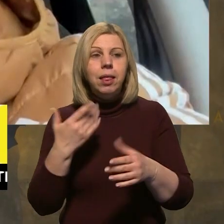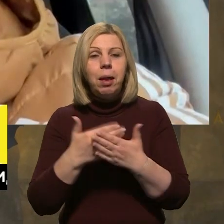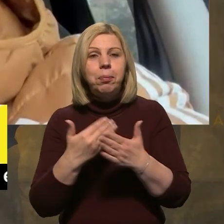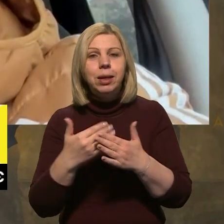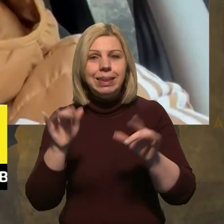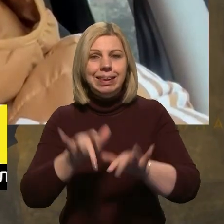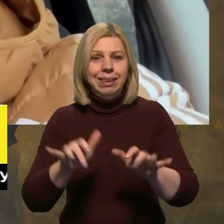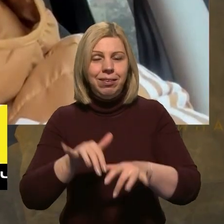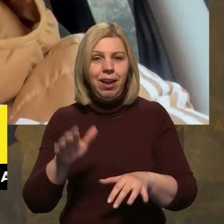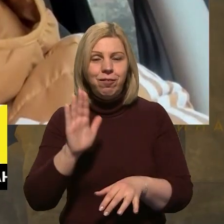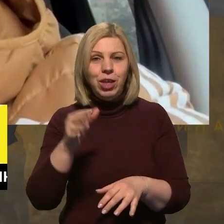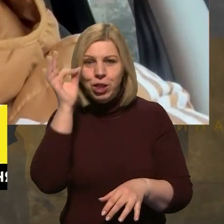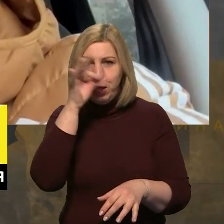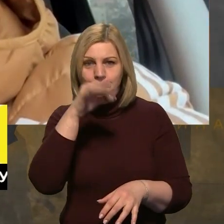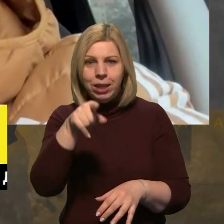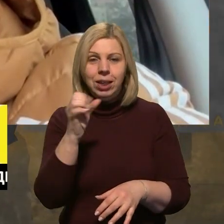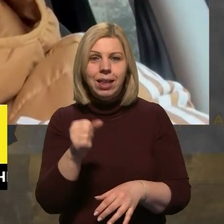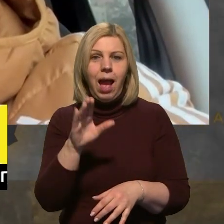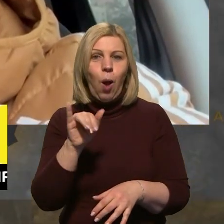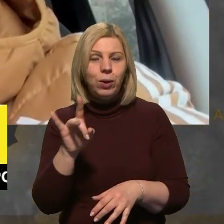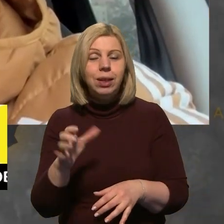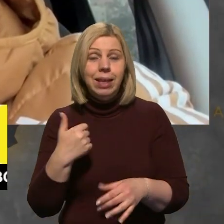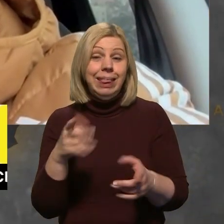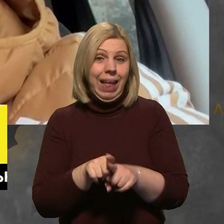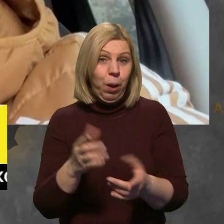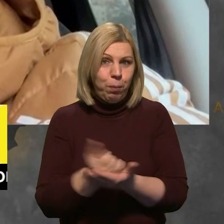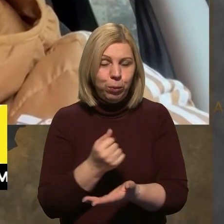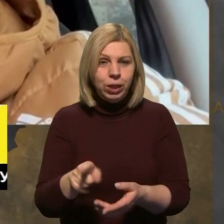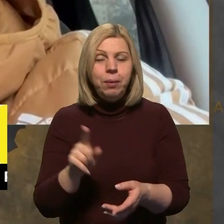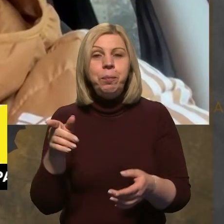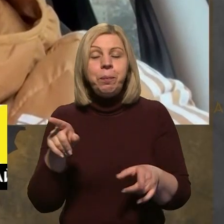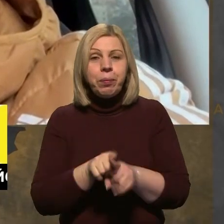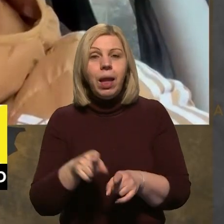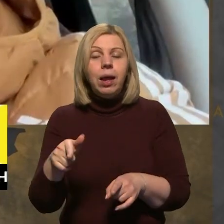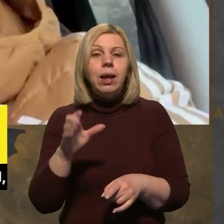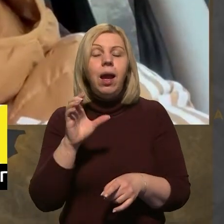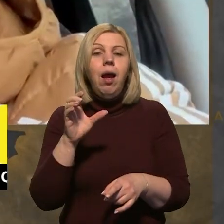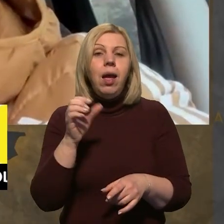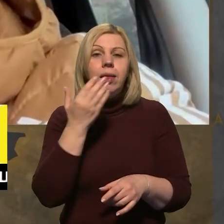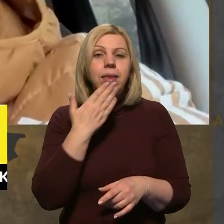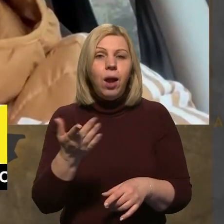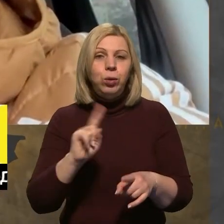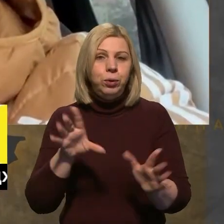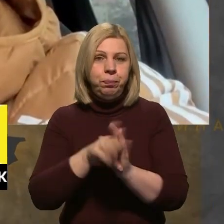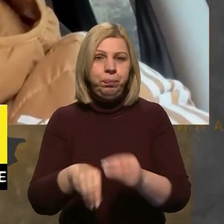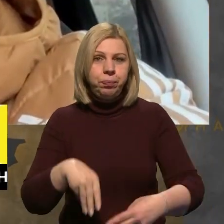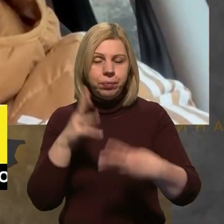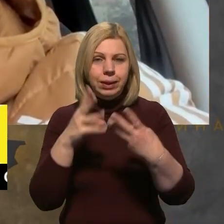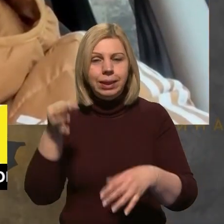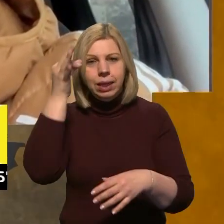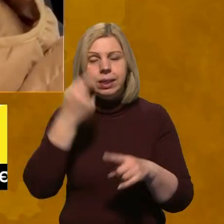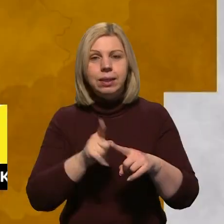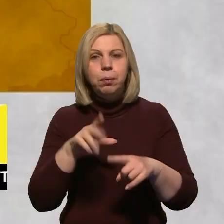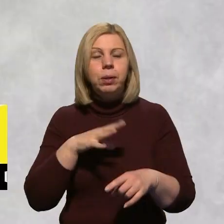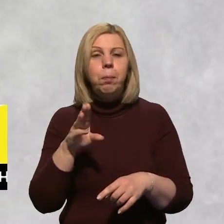цифровізацію системи в Німеччині на Тауруси. Якось так. Так, Мстиславе, дякую за те, що долучились до ефіру. Нагадую, це